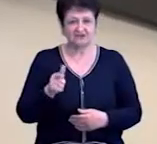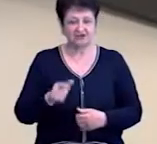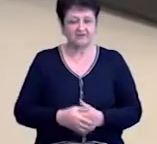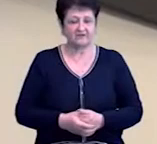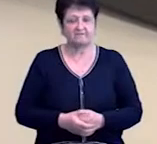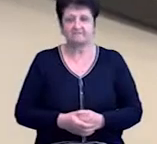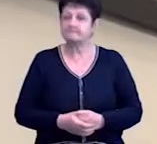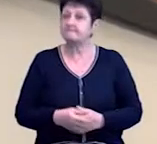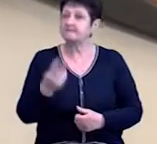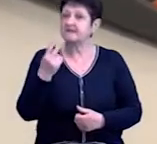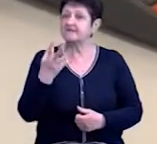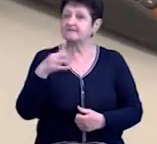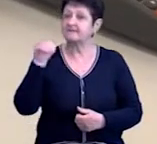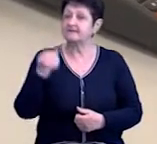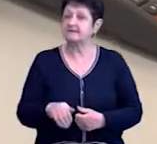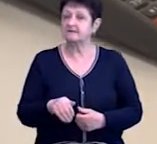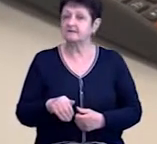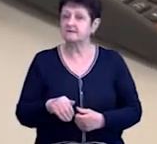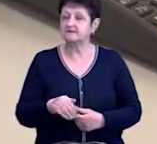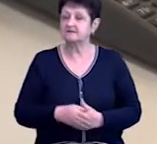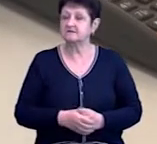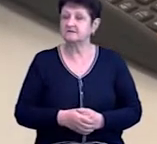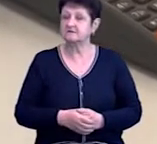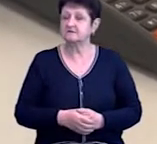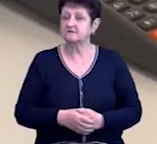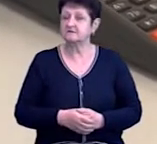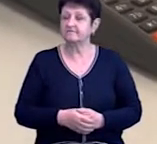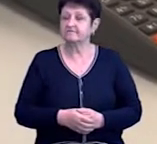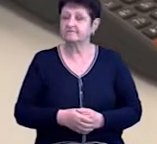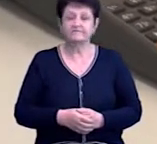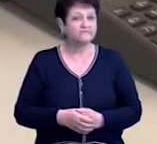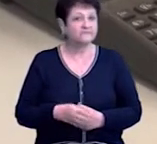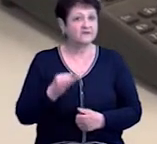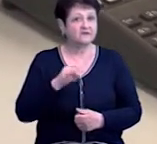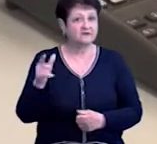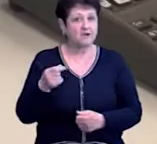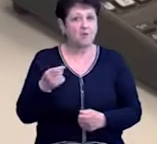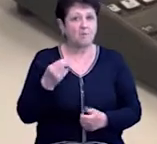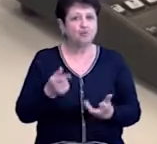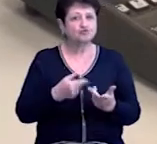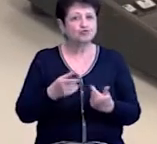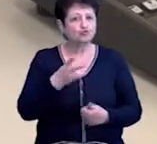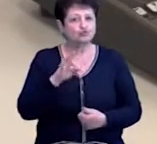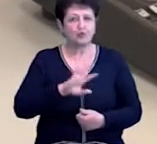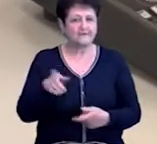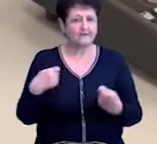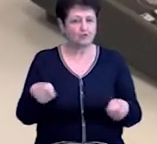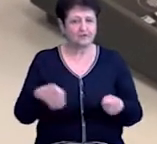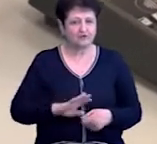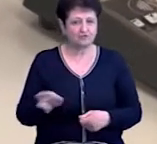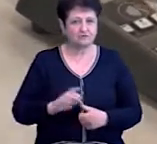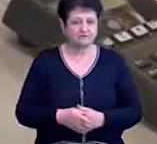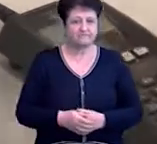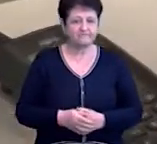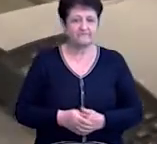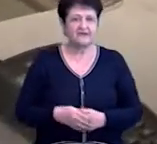Там 25 штук і один бухлер іде на 25 тестів. Тому їх по штучному роботи не можна. Рідина для